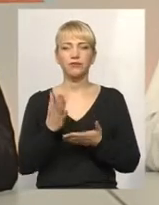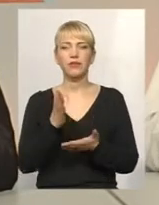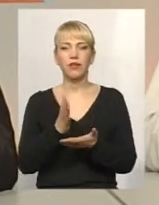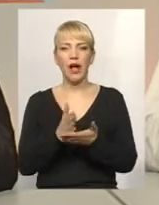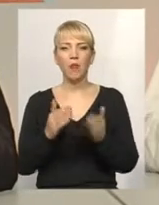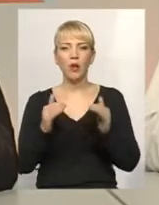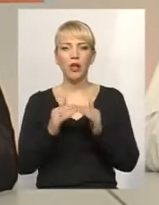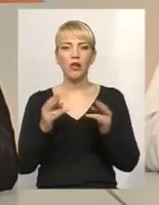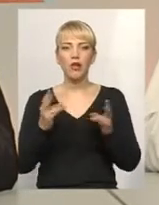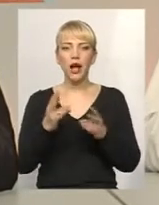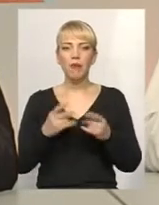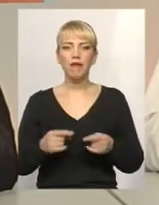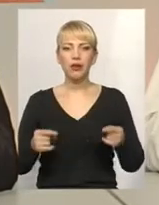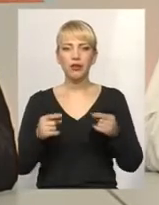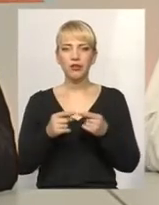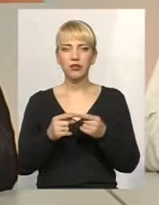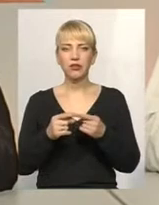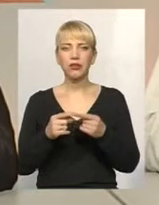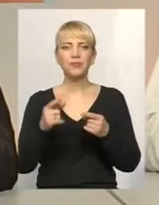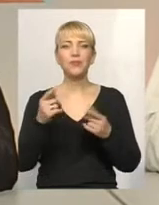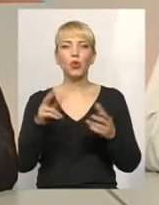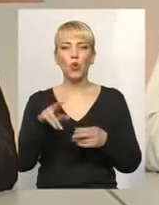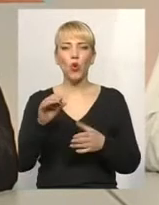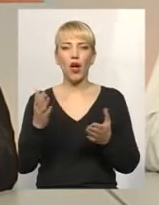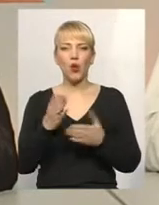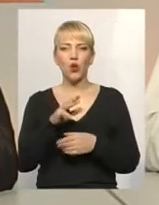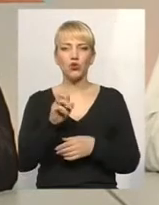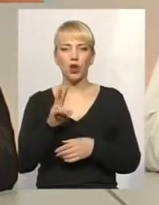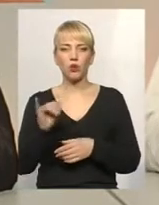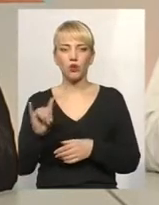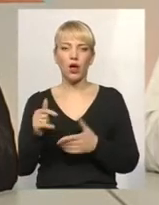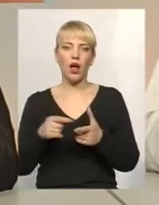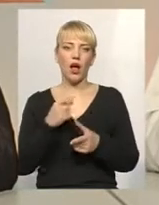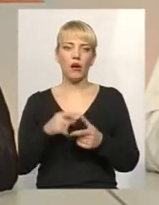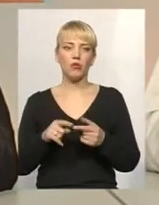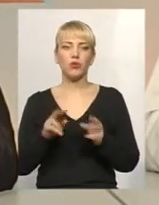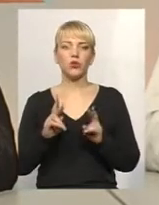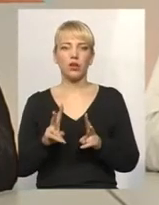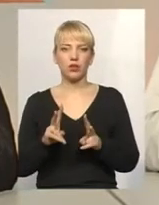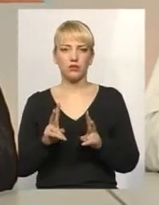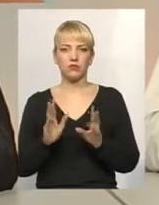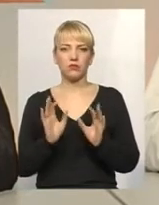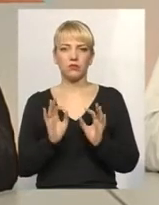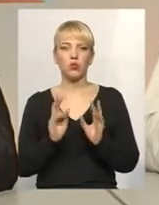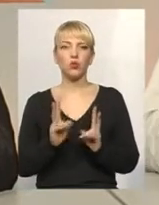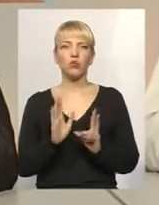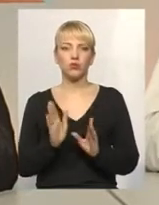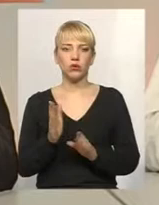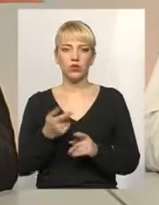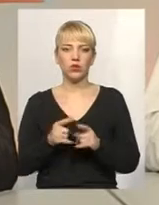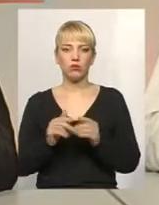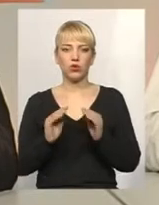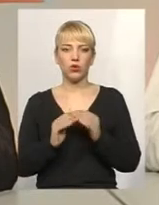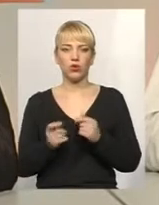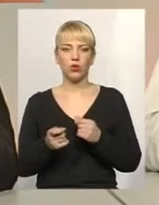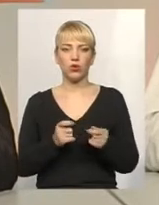будинок і треба визначитись, до якого жеку або до якого... Хто буде ними управляти будинку.